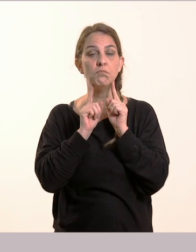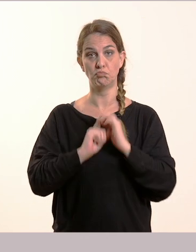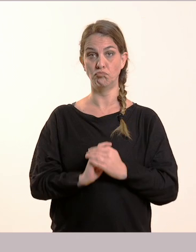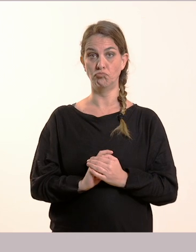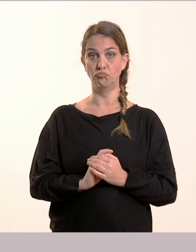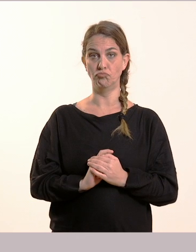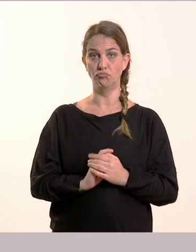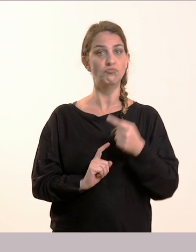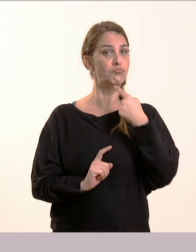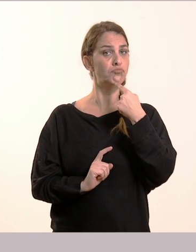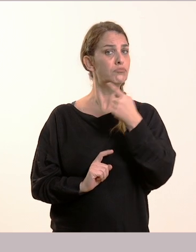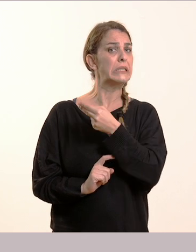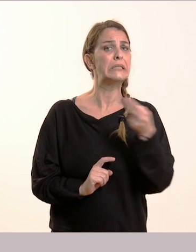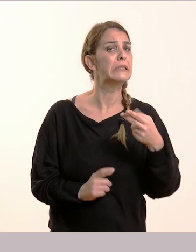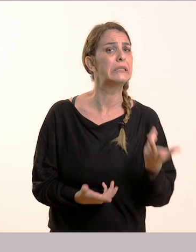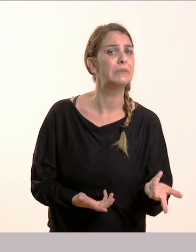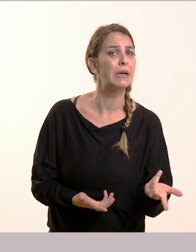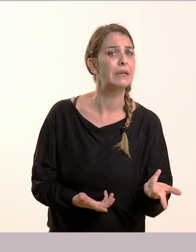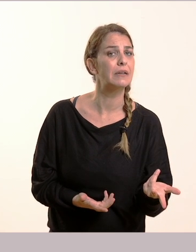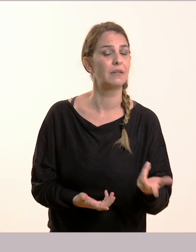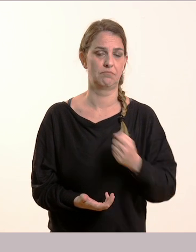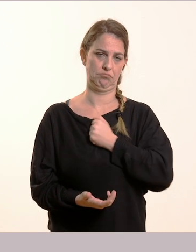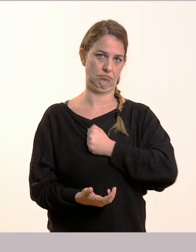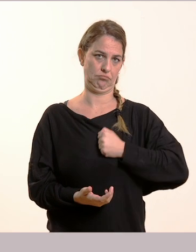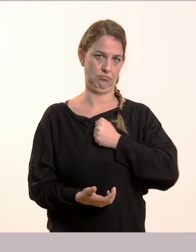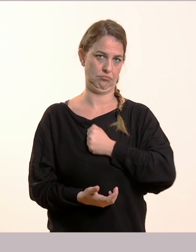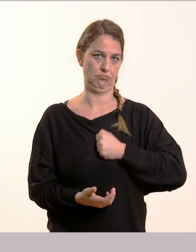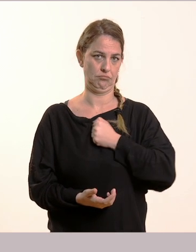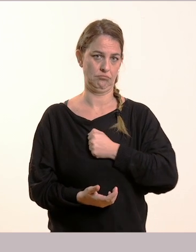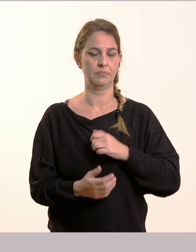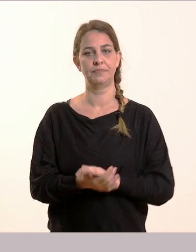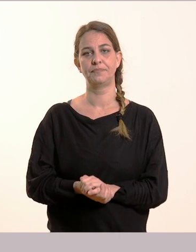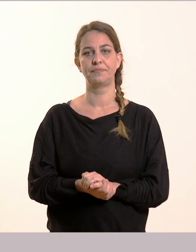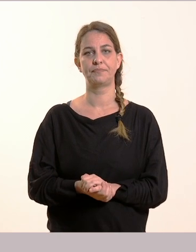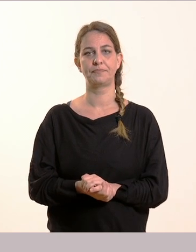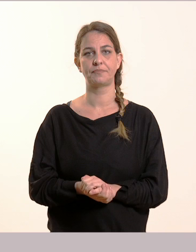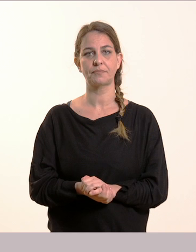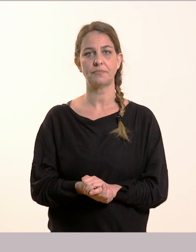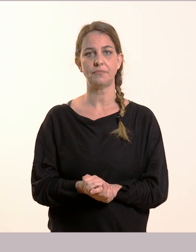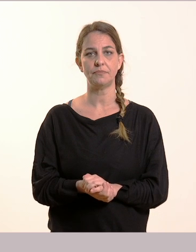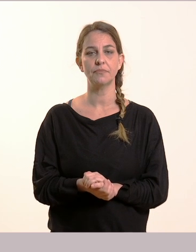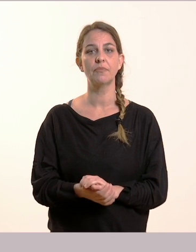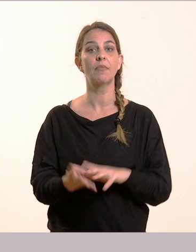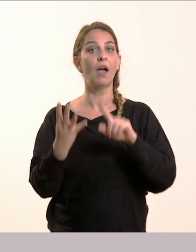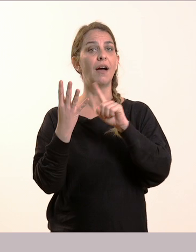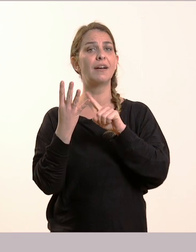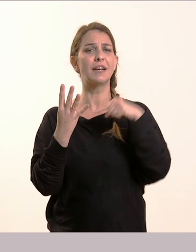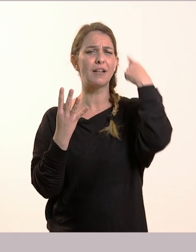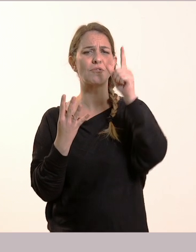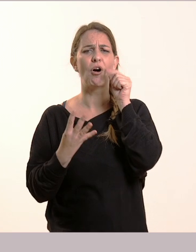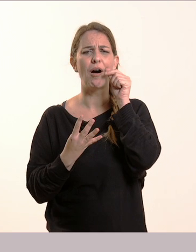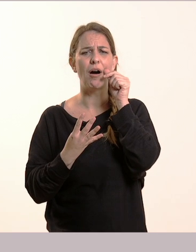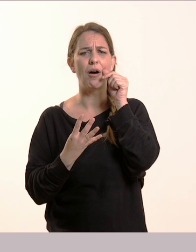είμαι, πώς νιώθω. Νιώθω λύπη. Πολύ ωραία! Ο άλλος εδώ πέρα τον βλέπετε. Είναι έτσι. Είναι και